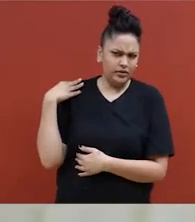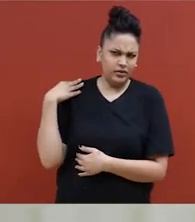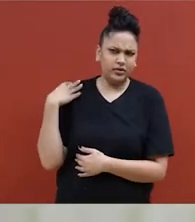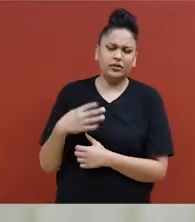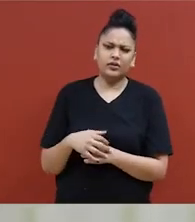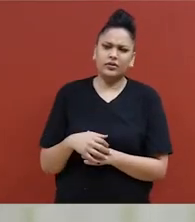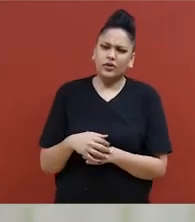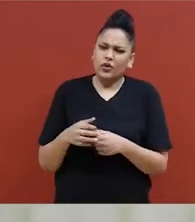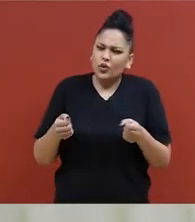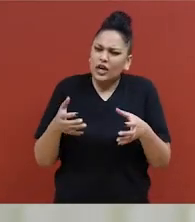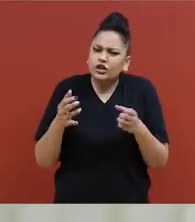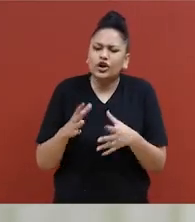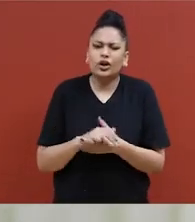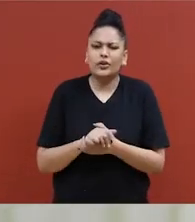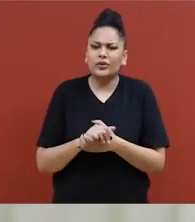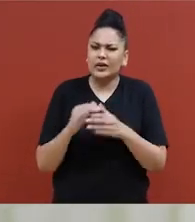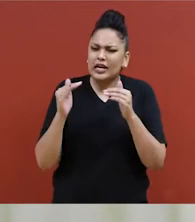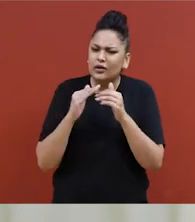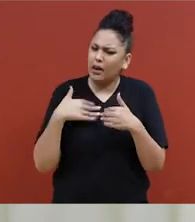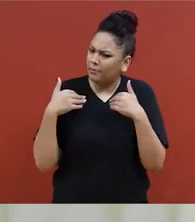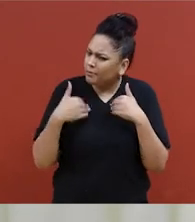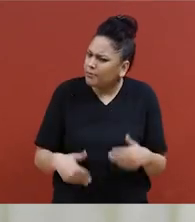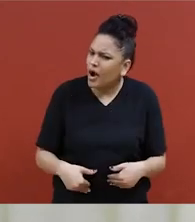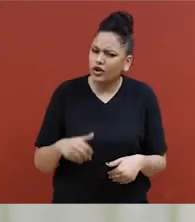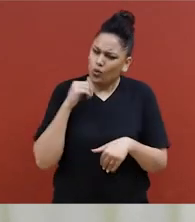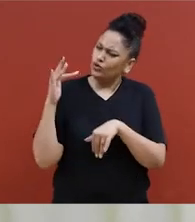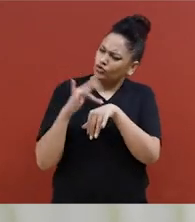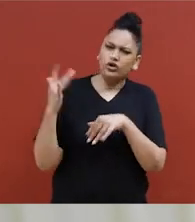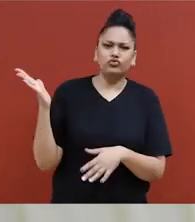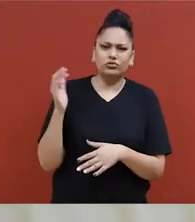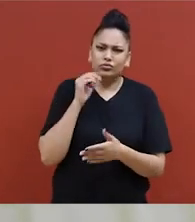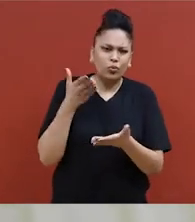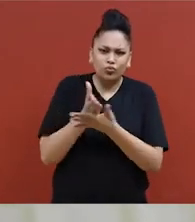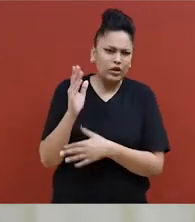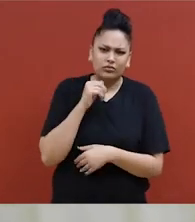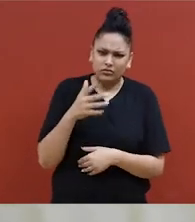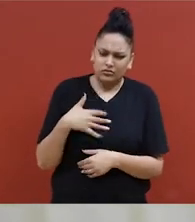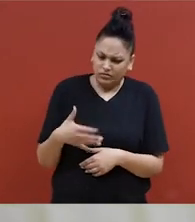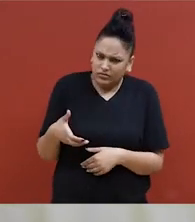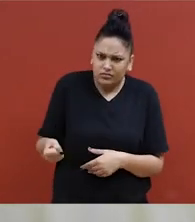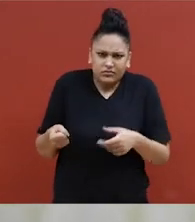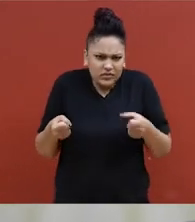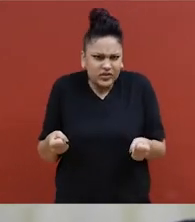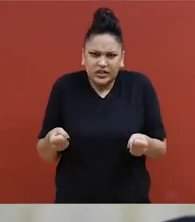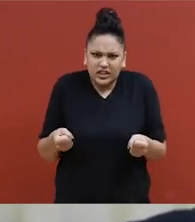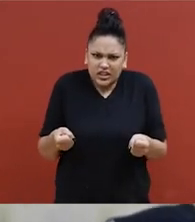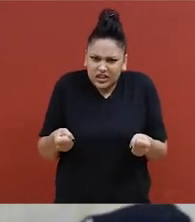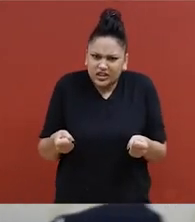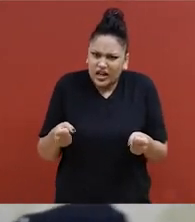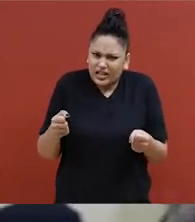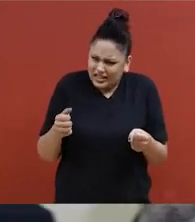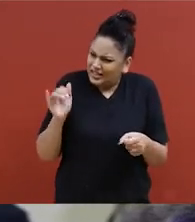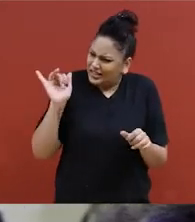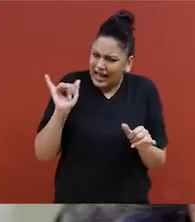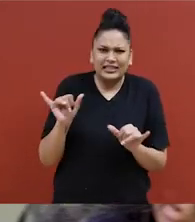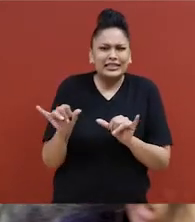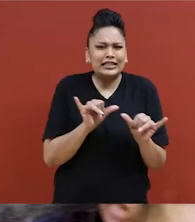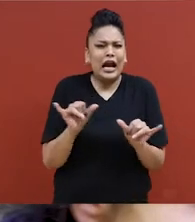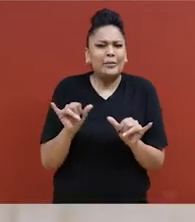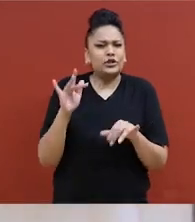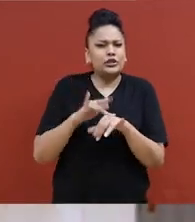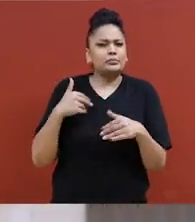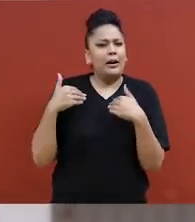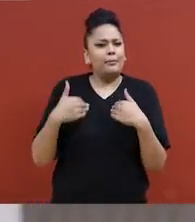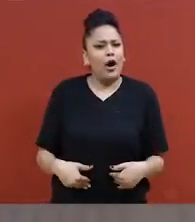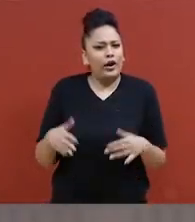ne touchez pas à ma chaise. C'est une extension de moi, c'est comme si tu touchais une partie de moi. Vous mettez vos mains sur mon guidon. C'est comme si tu mets ta main